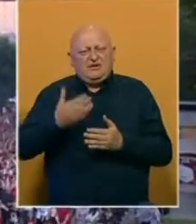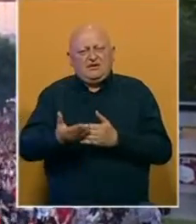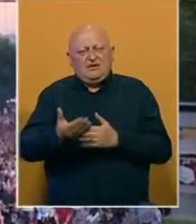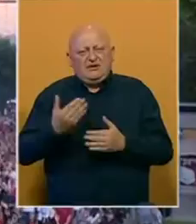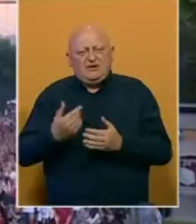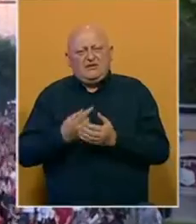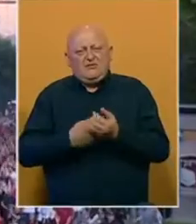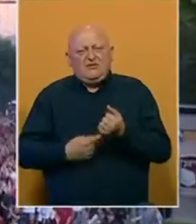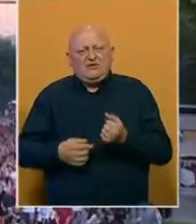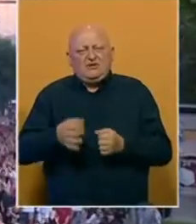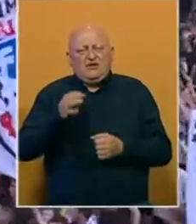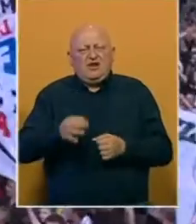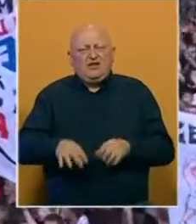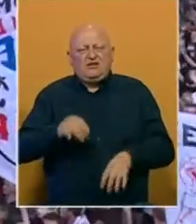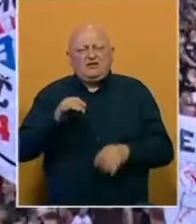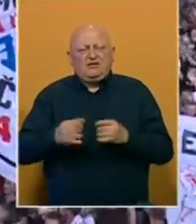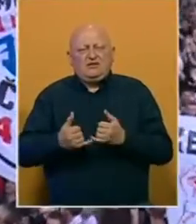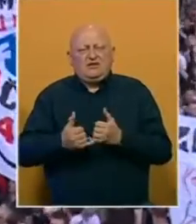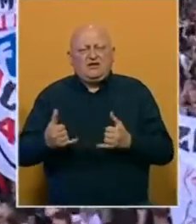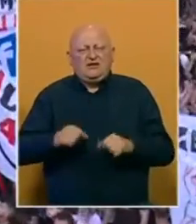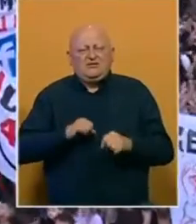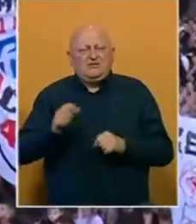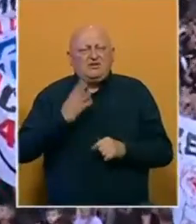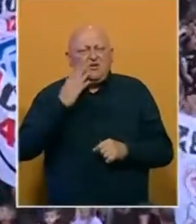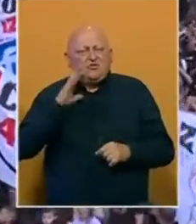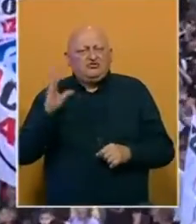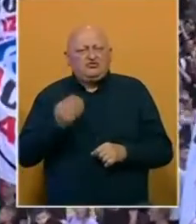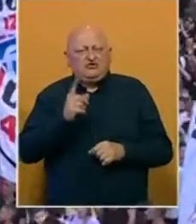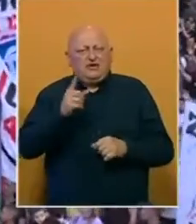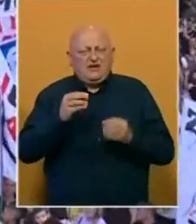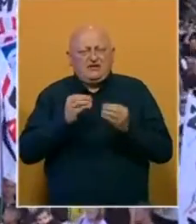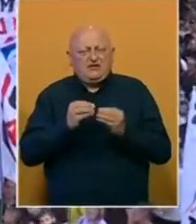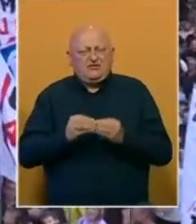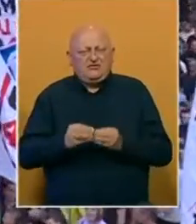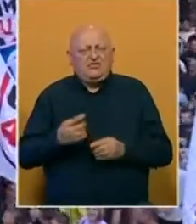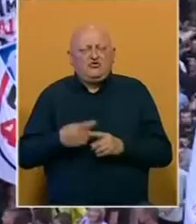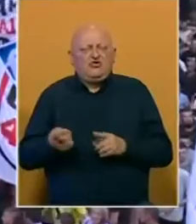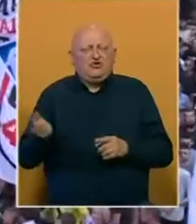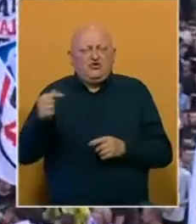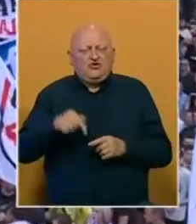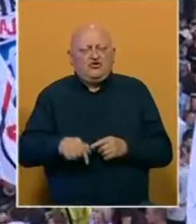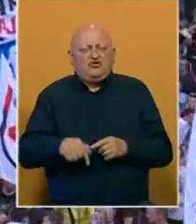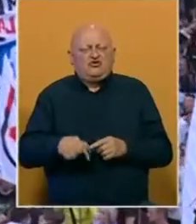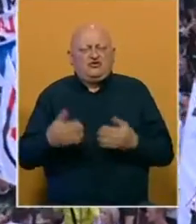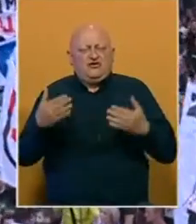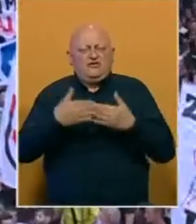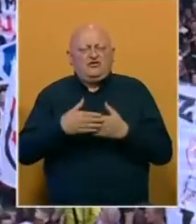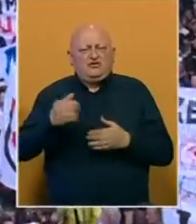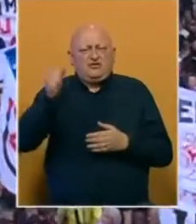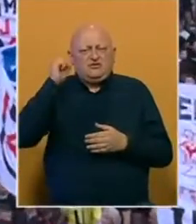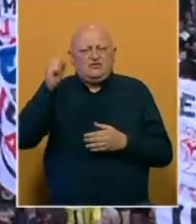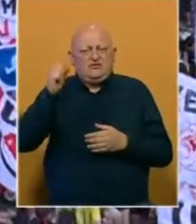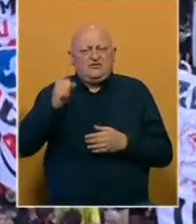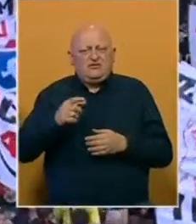posljednjih lokalnih izbora. Gradska uprava ne poštuju cijelosti taj sporazum i zbog toga je došlo do večerašnjih protesta